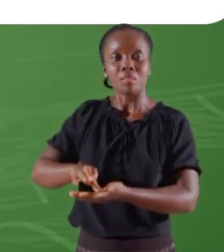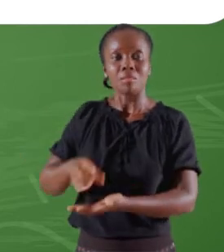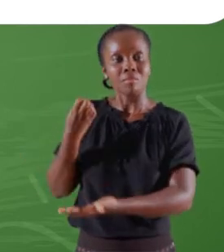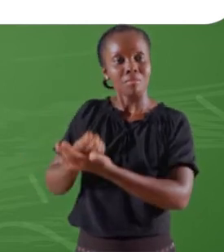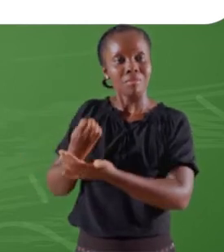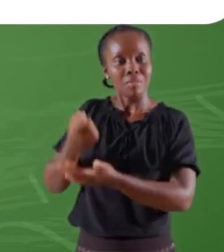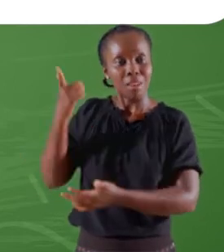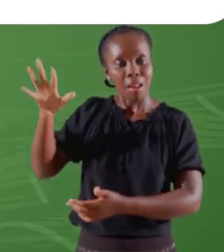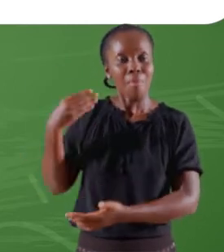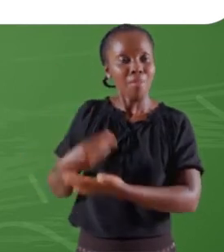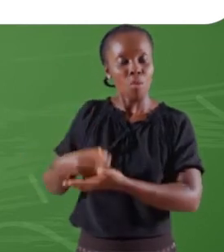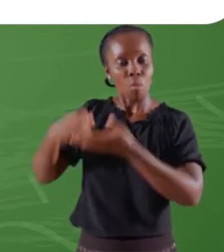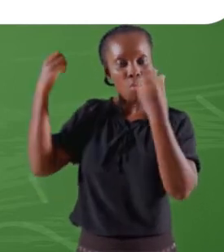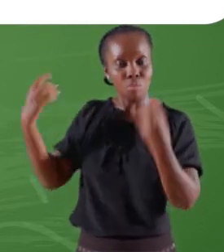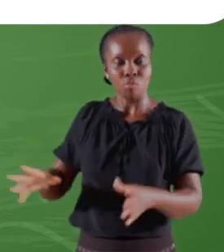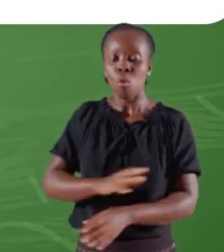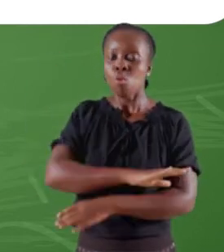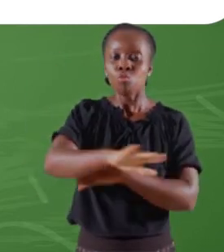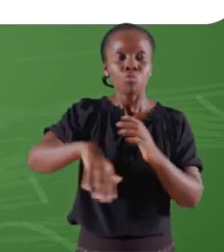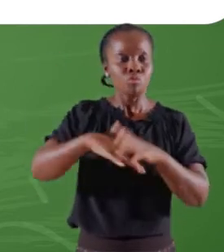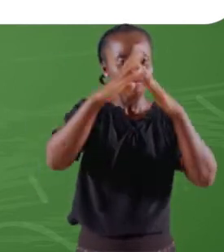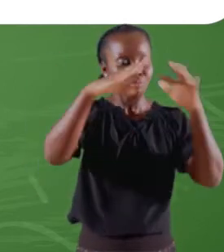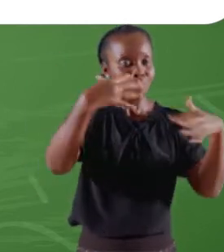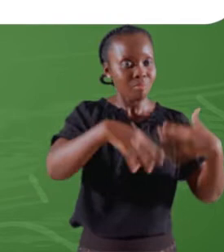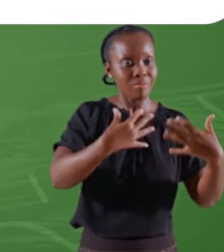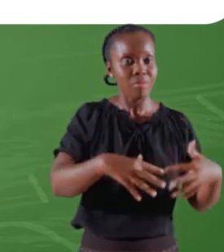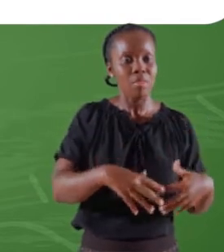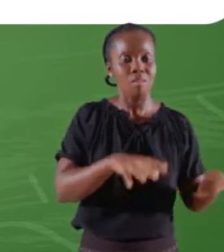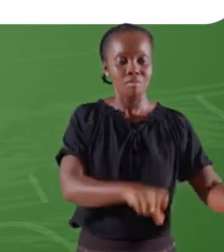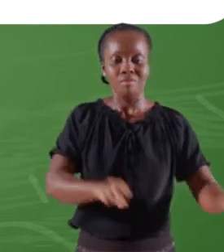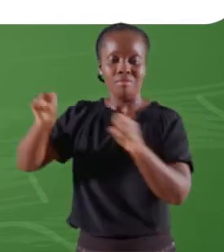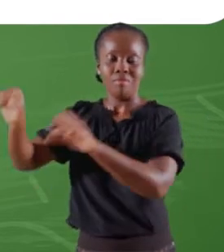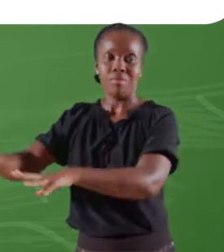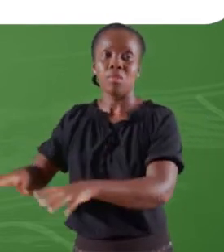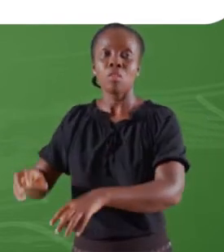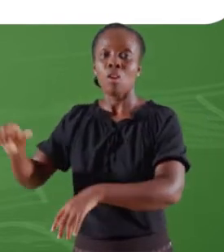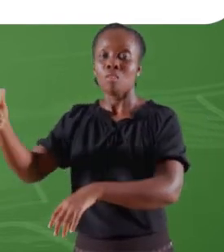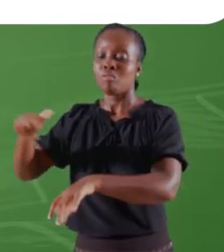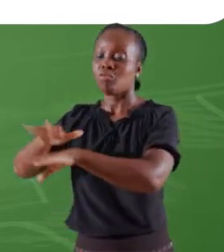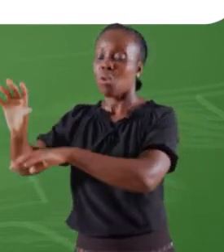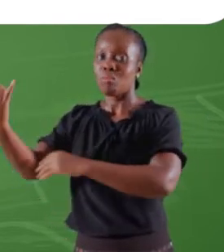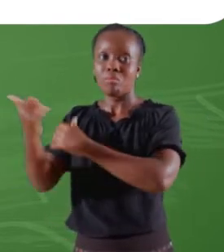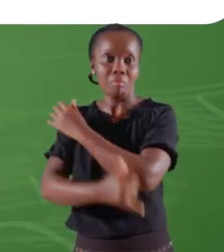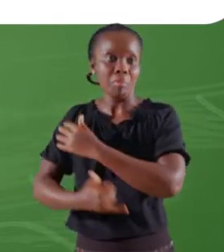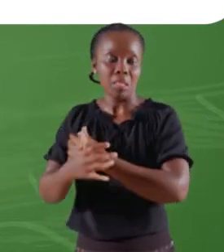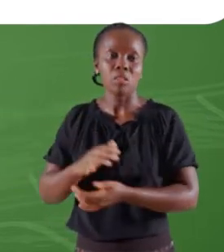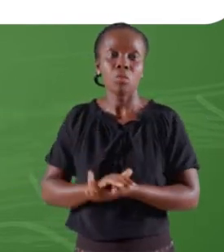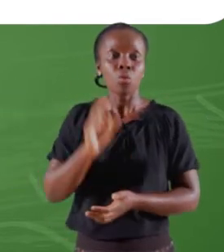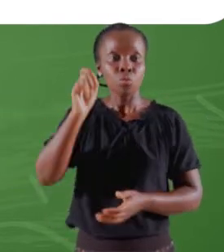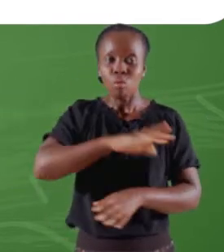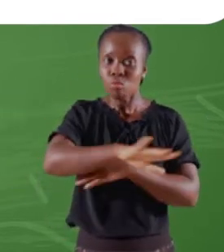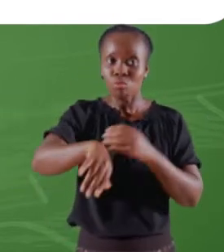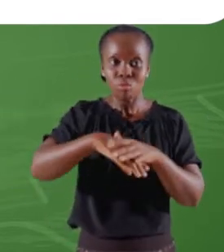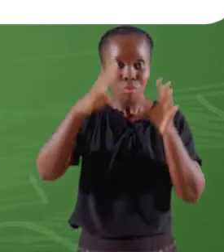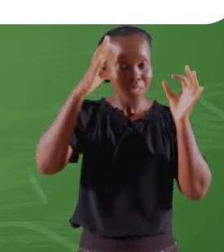usines sont démantées, sont démantelées au profit des vainqueurs de la guerre. Donc, pour toutes ces raisons, l'Allemagne estime que le traité de Versailles